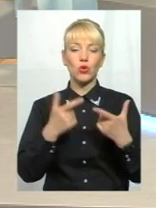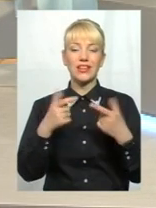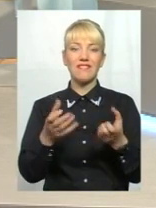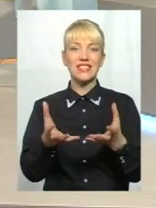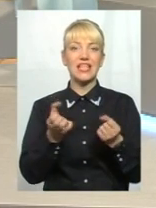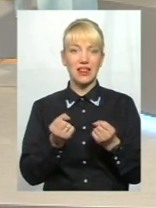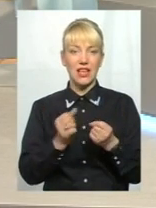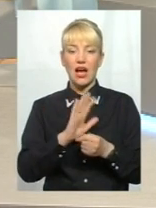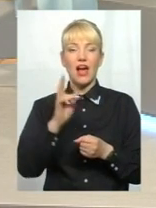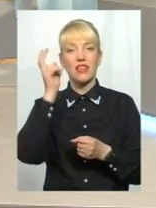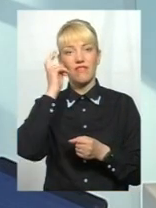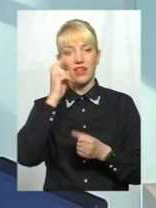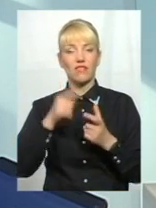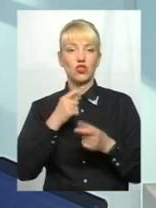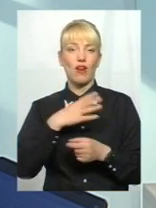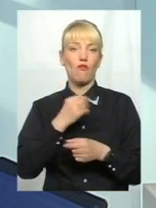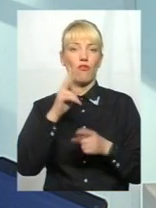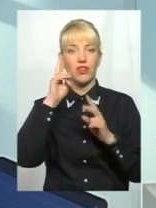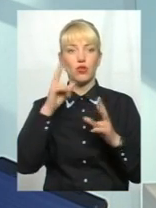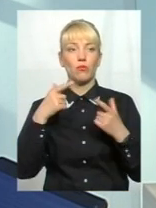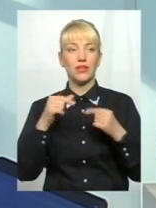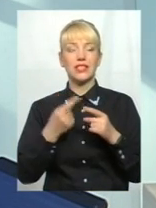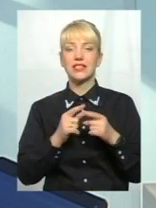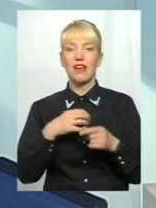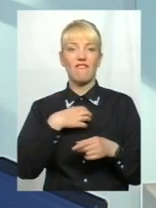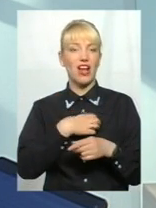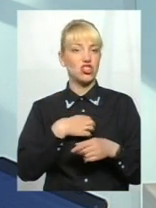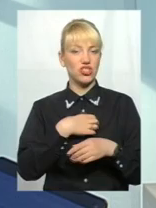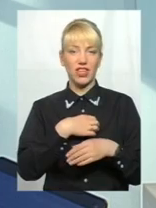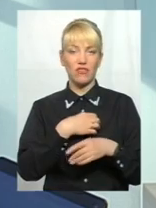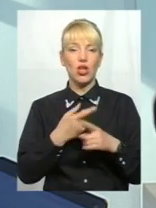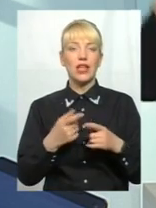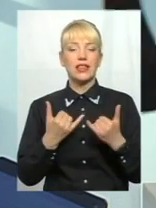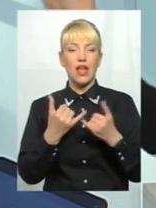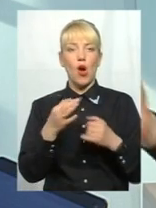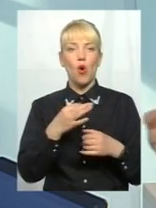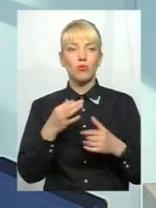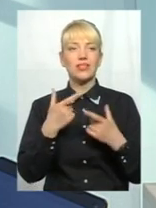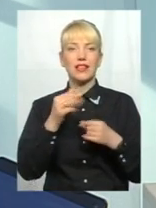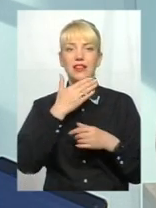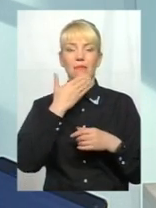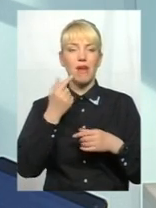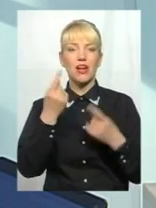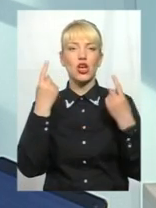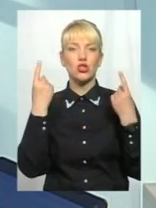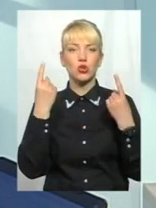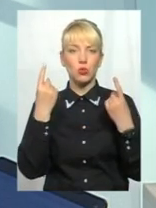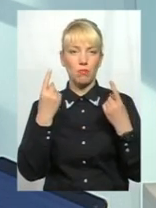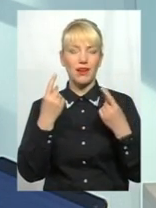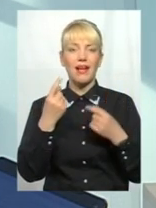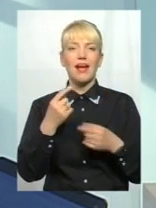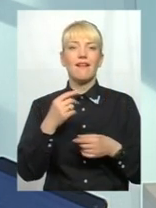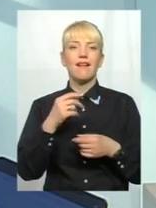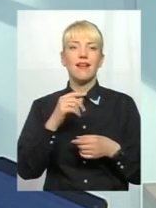Києві, в Львові, чи там не відомо де. Значить, це теж важливий, звичайно, фактор, особливо для таких областей, і де нема супервеликої економіки, як Маліччя на тому числі.